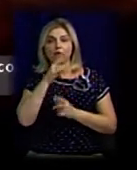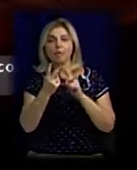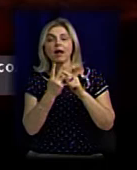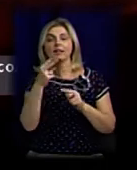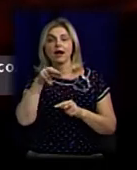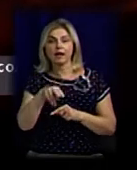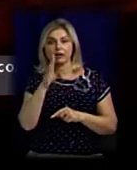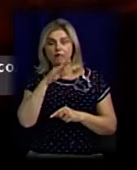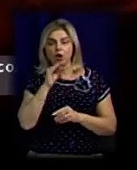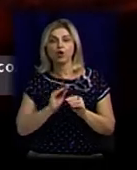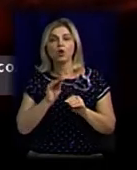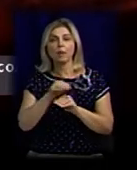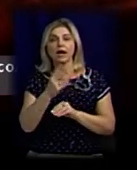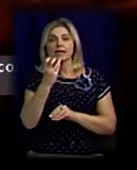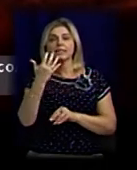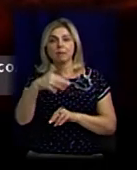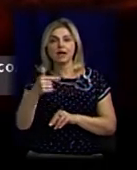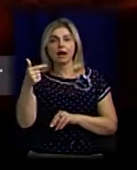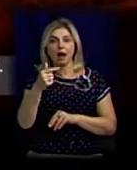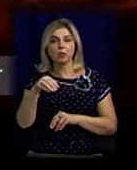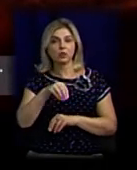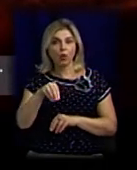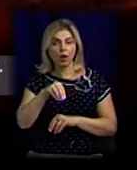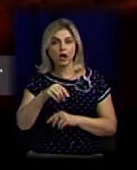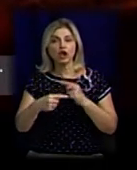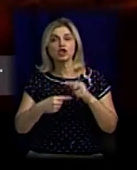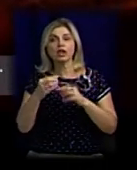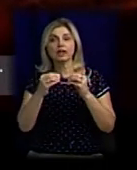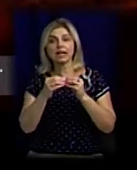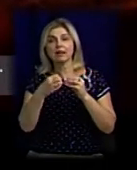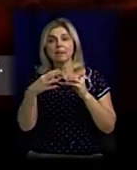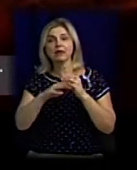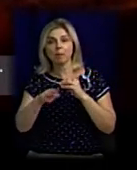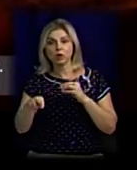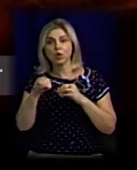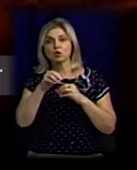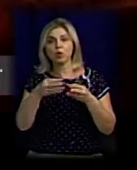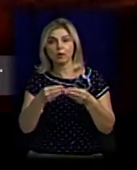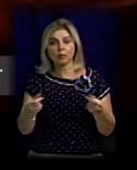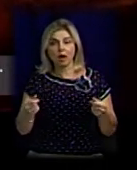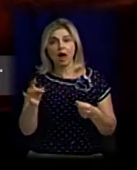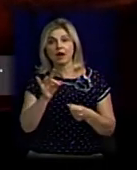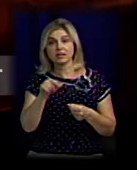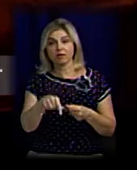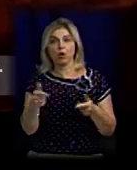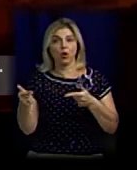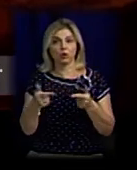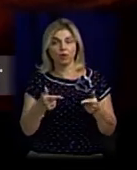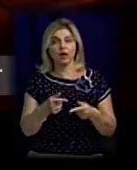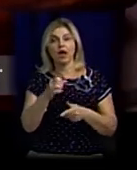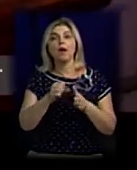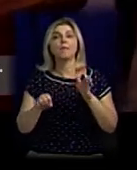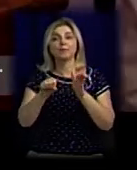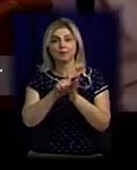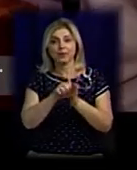літра води. Добавляється 350 грамів солі. Через 10-15 минулів раствор готовий. Подключають її